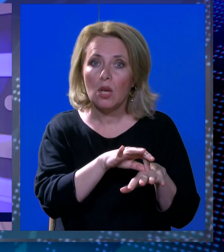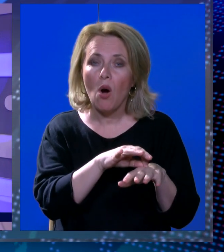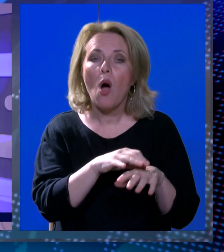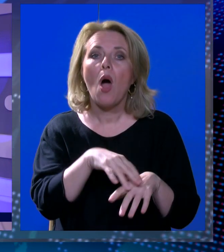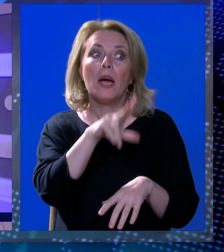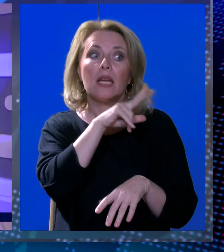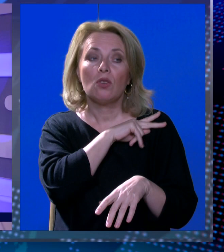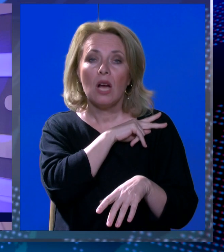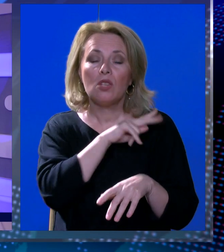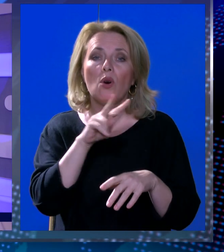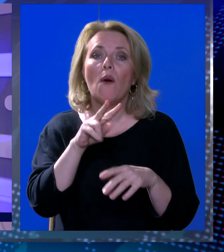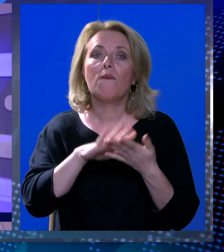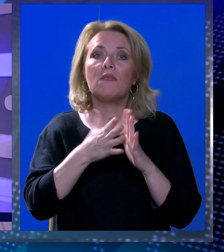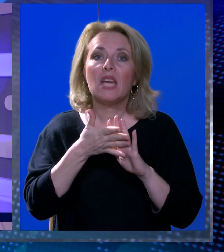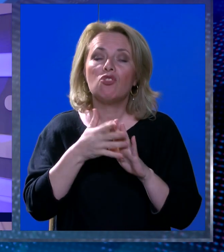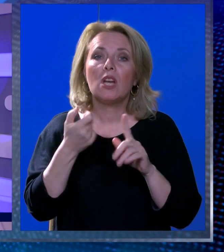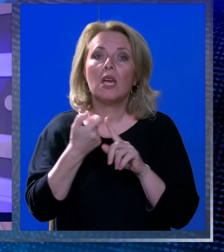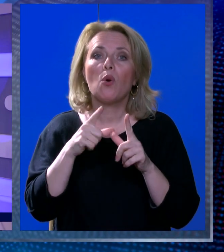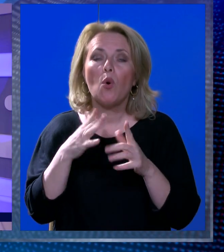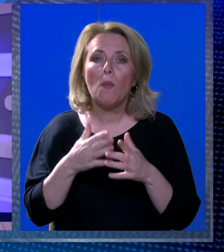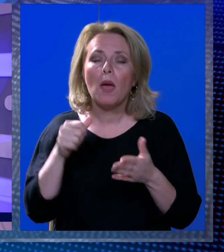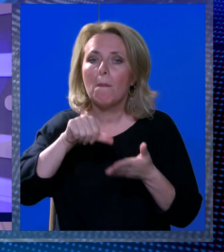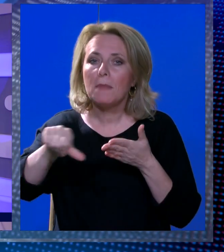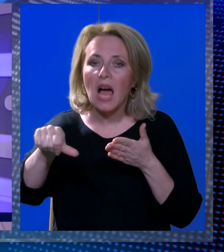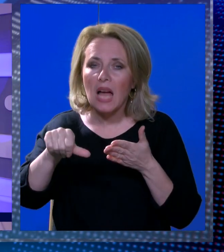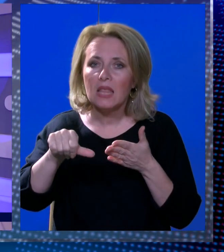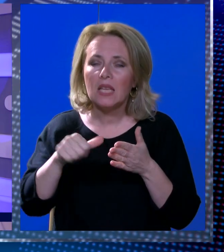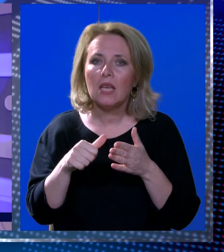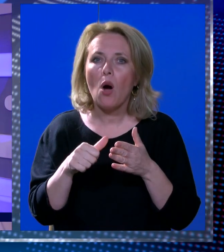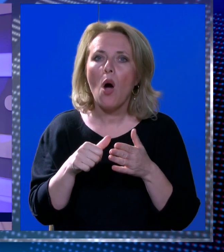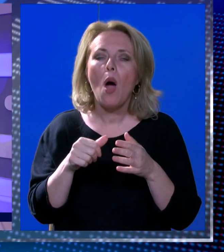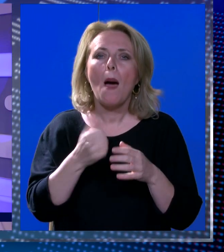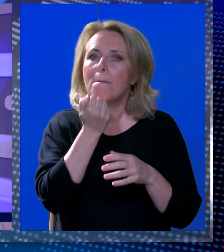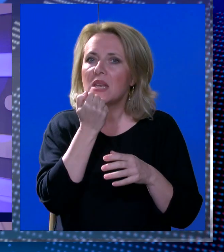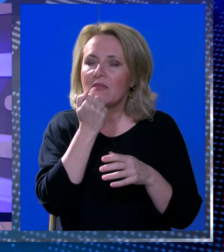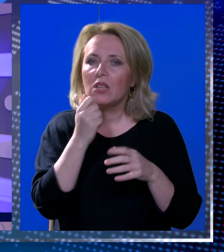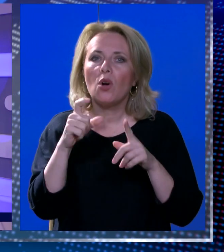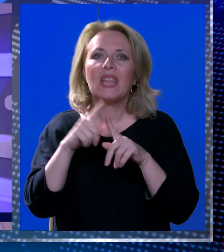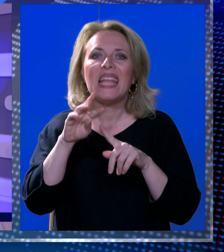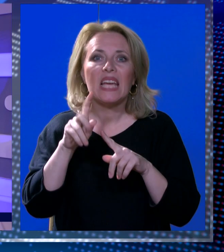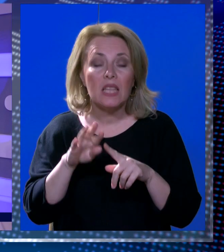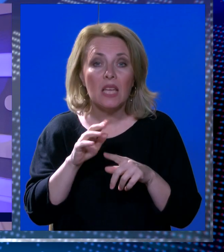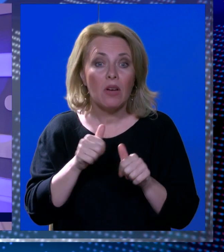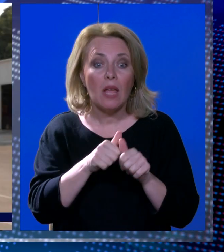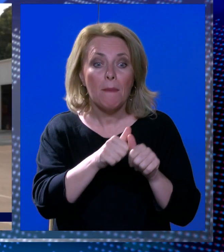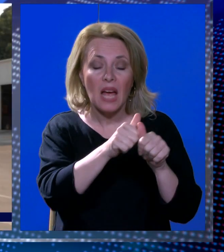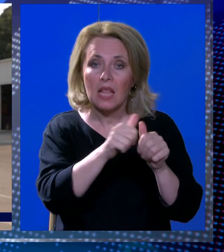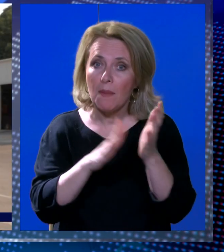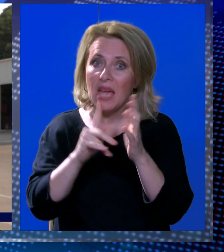gradonačelnikov vjenčani kum, u najmiju privatnog detektiva da prati Miletića nakon čega mu je uručen otkaz.